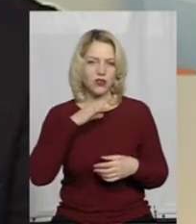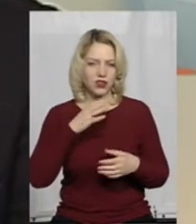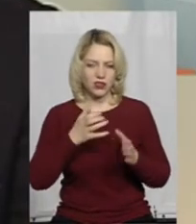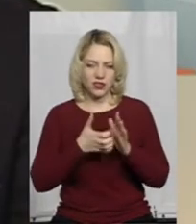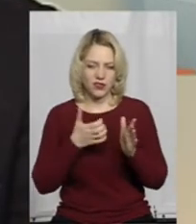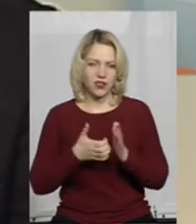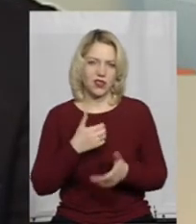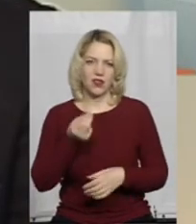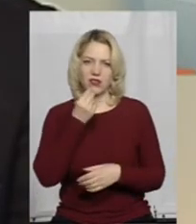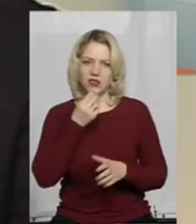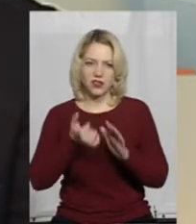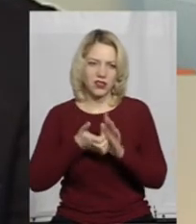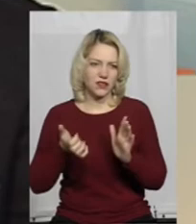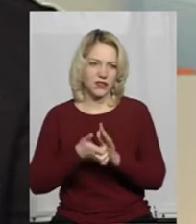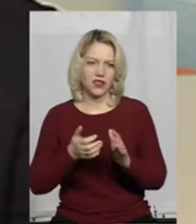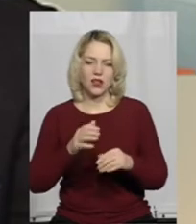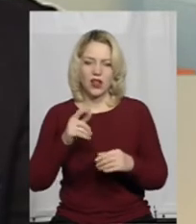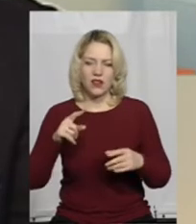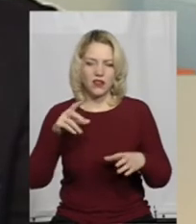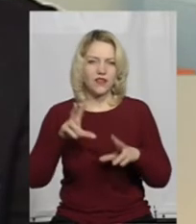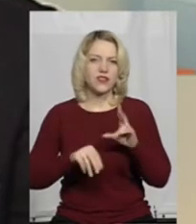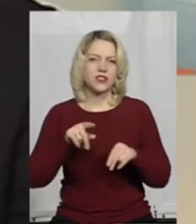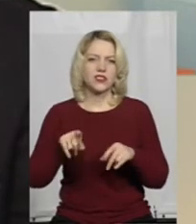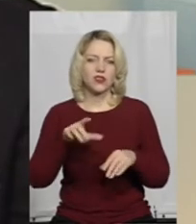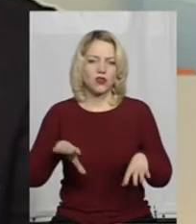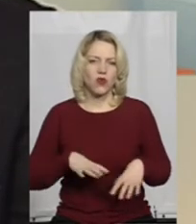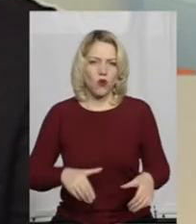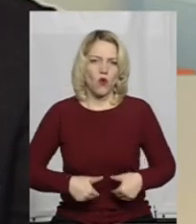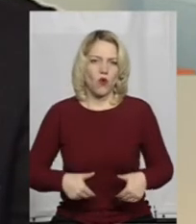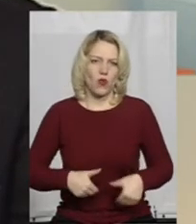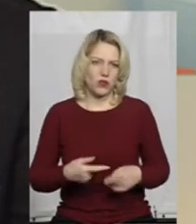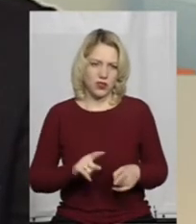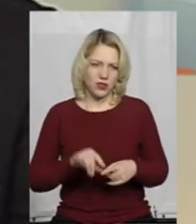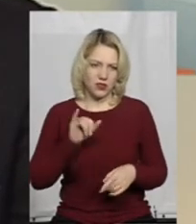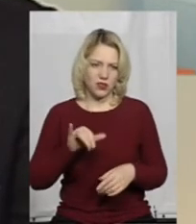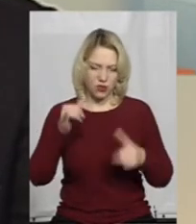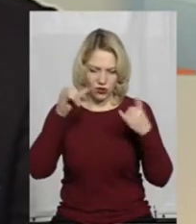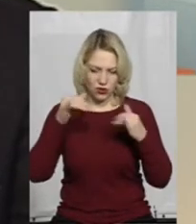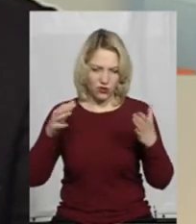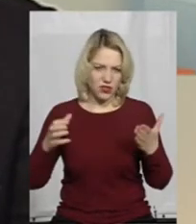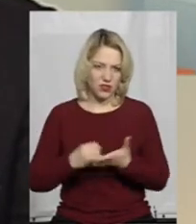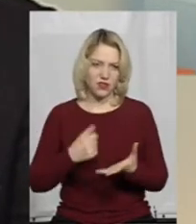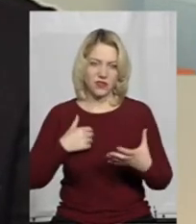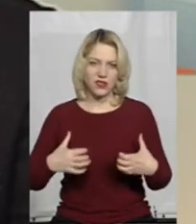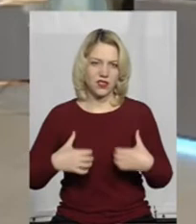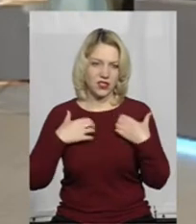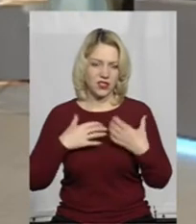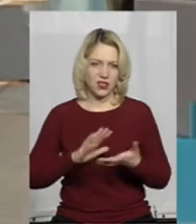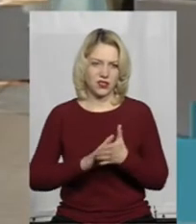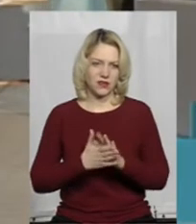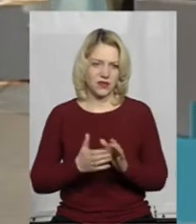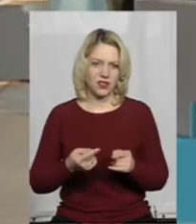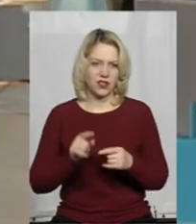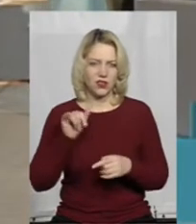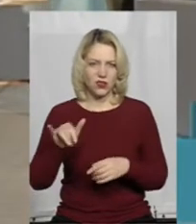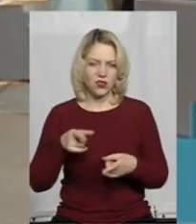догодовлюють. Не то, що це не догодовлюють. Коні взагалі не їдять. Там була, що ми знайшли корову. Корову знайшли взагалі в жахливому стані. В неї